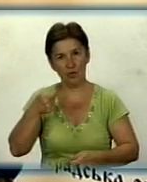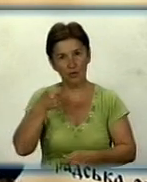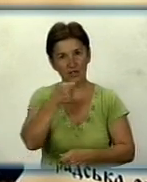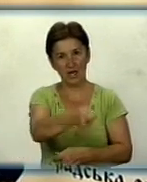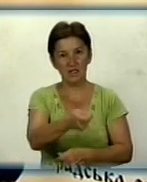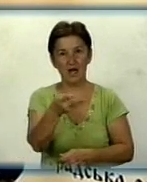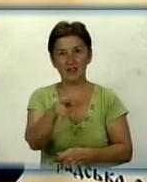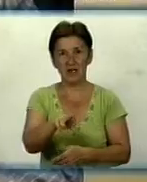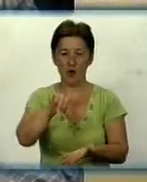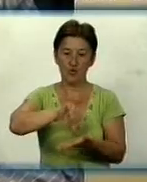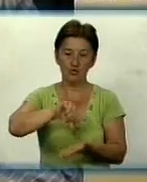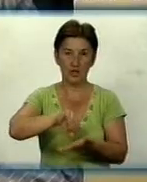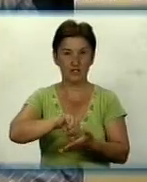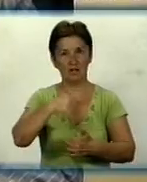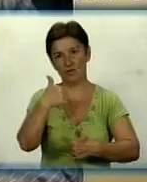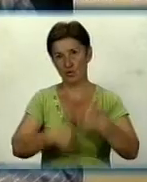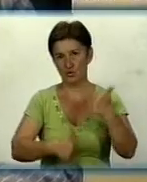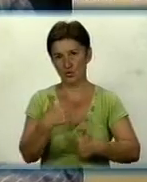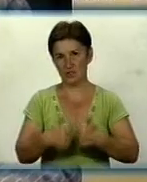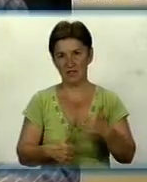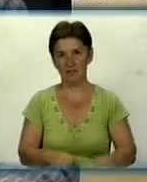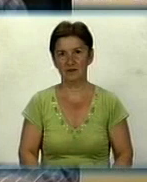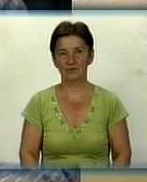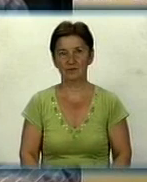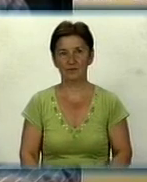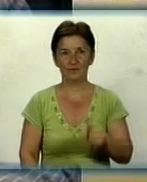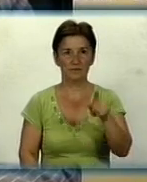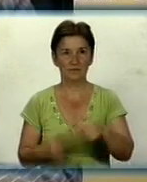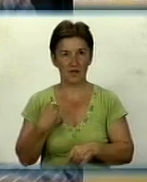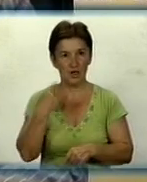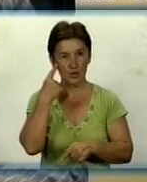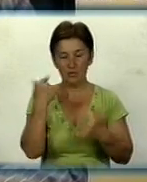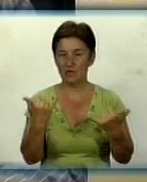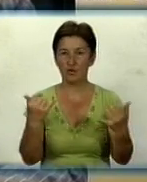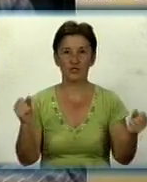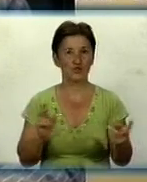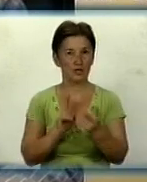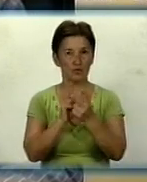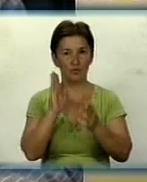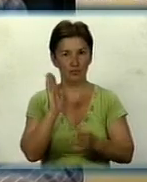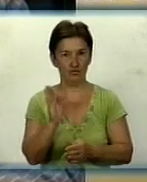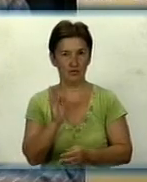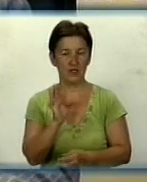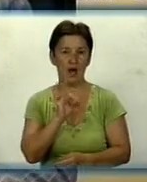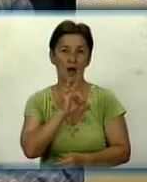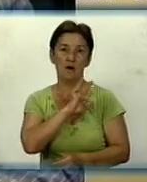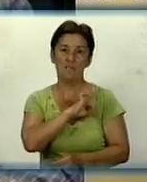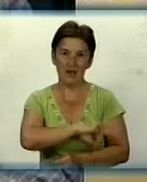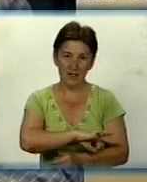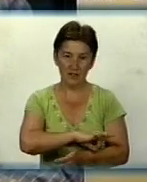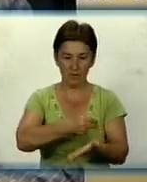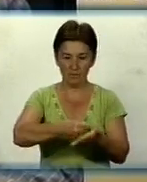для участі в конкурсі. Я думаю, що і сьогоднішня наша зустріч буде теплідна і підписання угоди